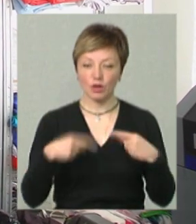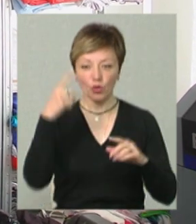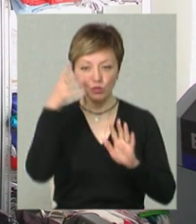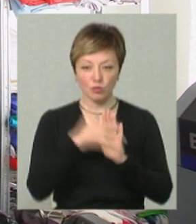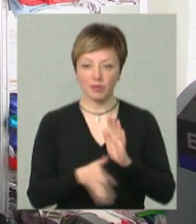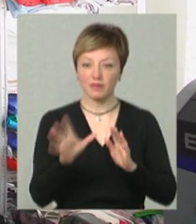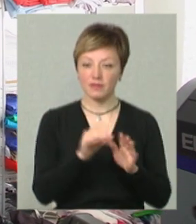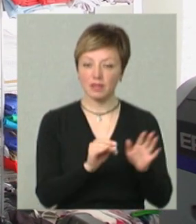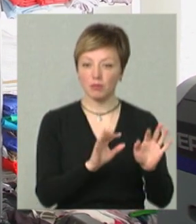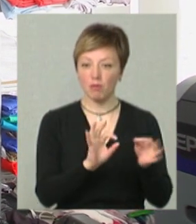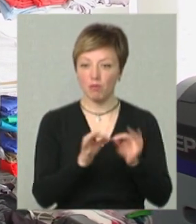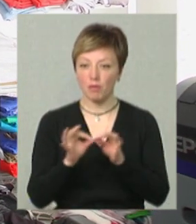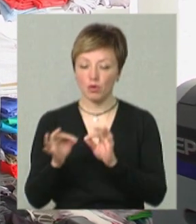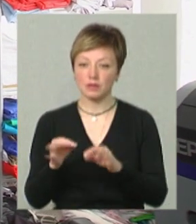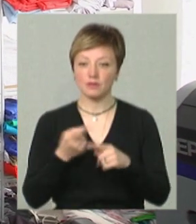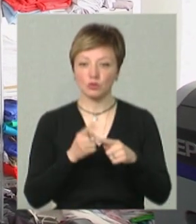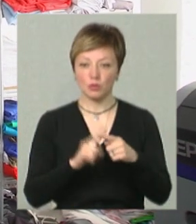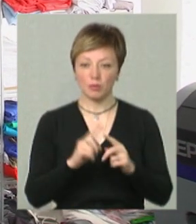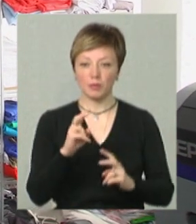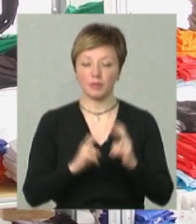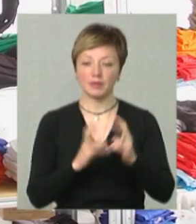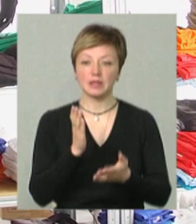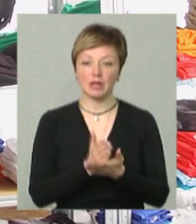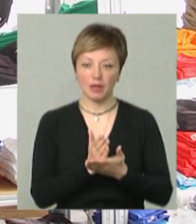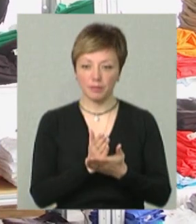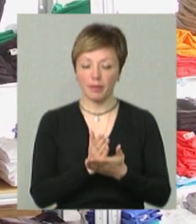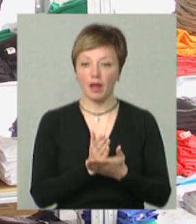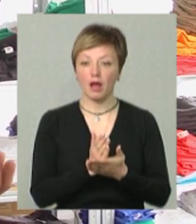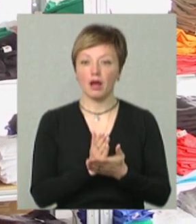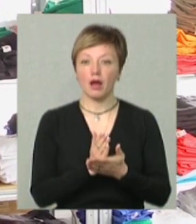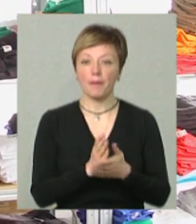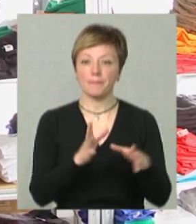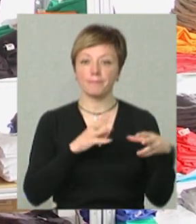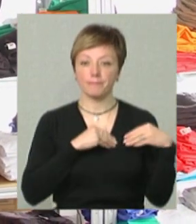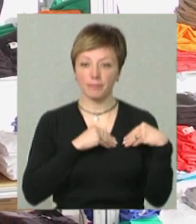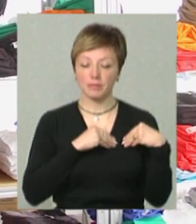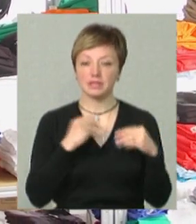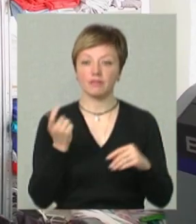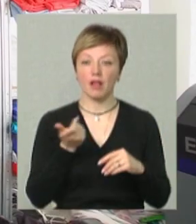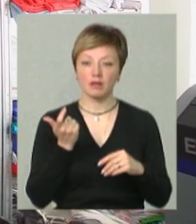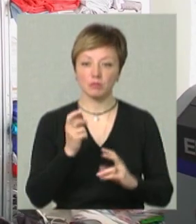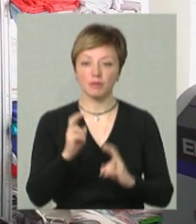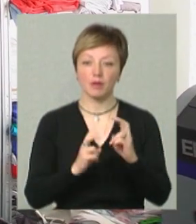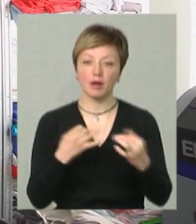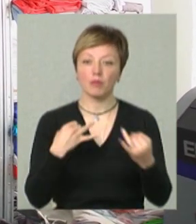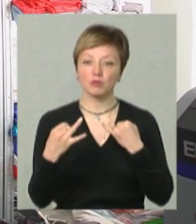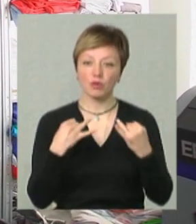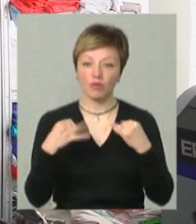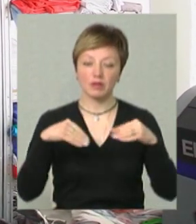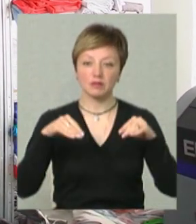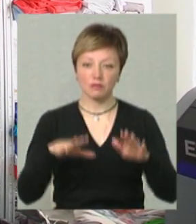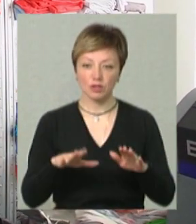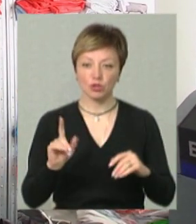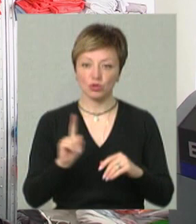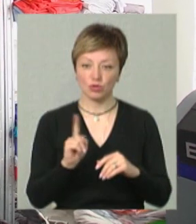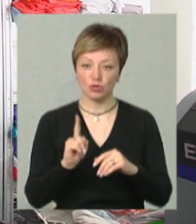всіх процесах, які в цьому підприємстві є. Ми зі Станіславом, з власником підприємства, поспілкувалися і вирішили